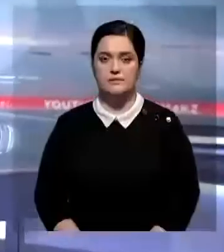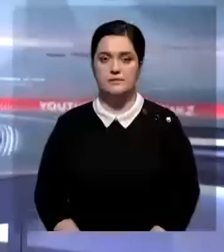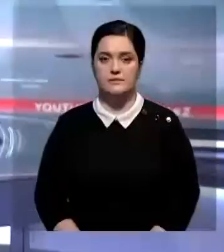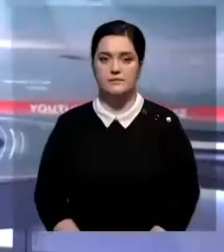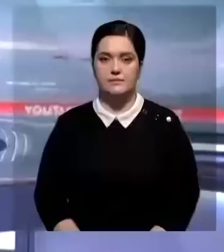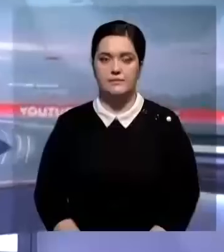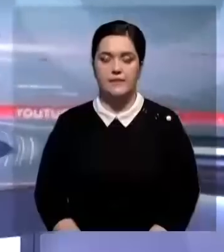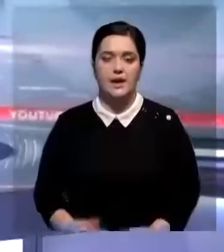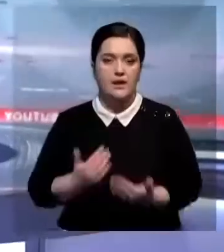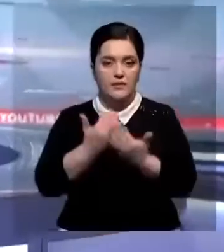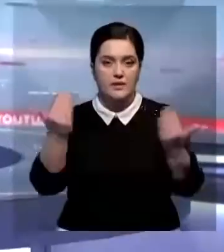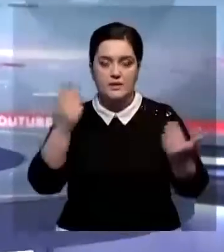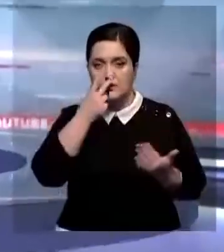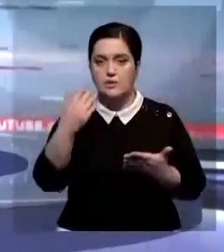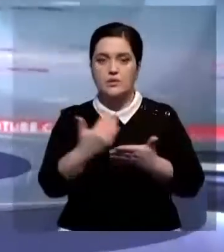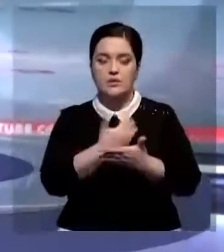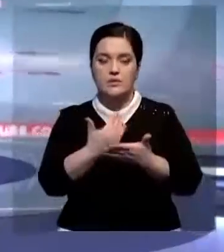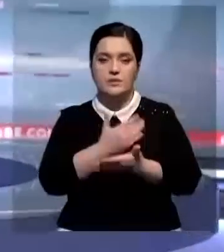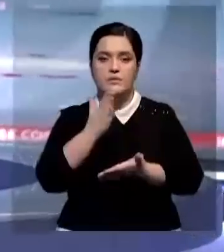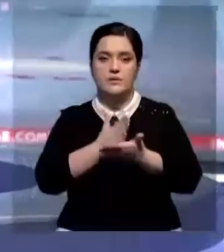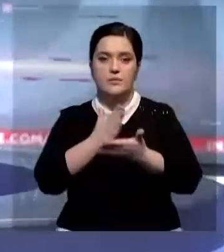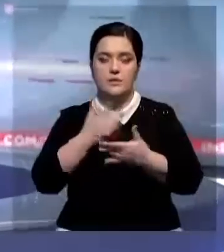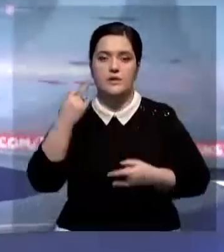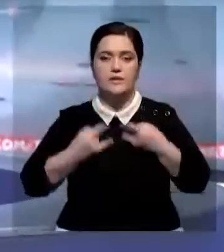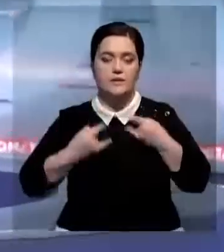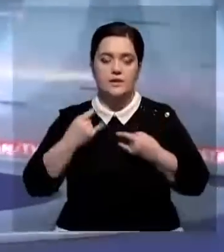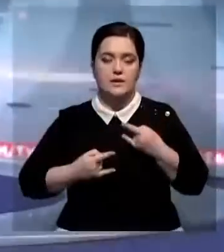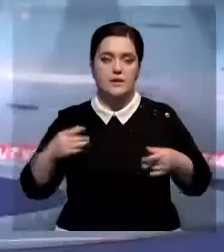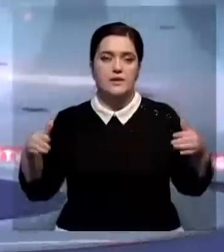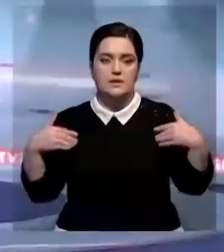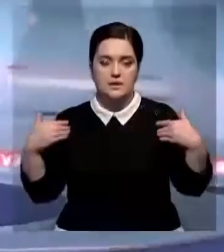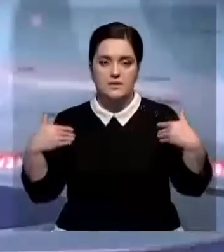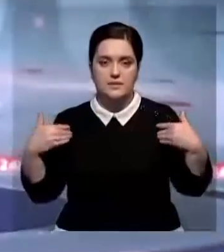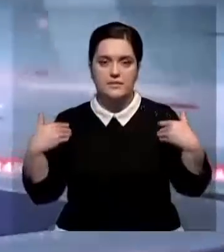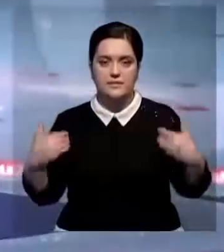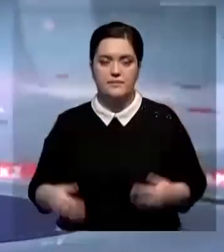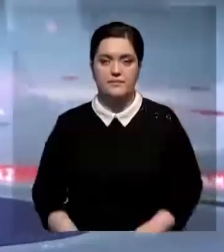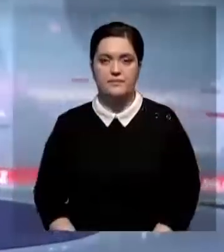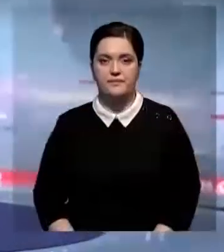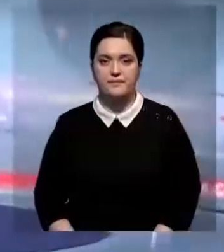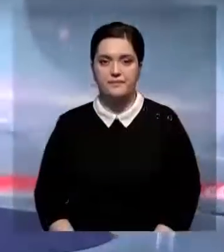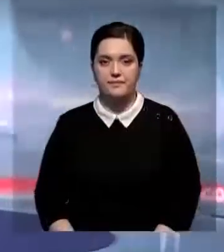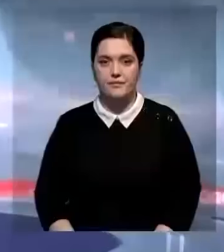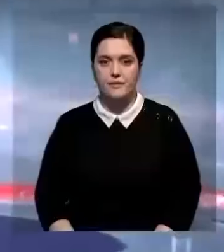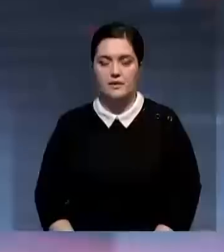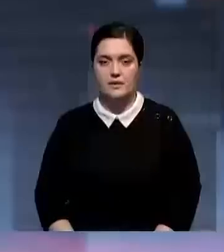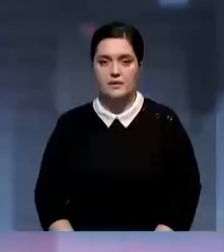Вы смотрите новости. студии работает Тимур Саппар. Сурдоперевод обеспечивает Виктория Антонишина. Добрый вечер.